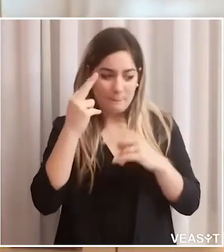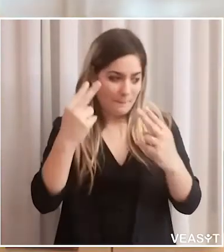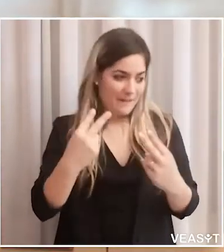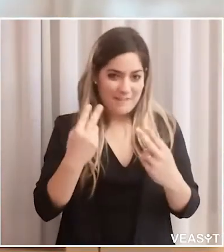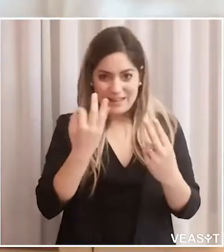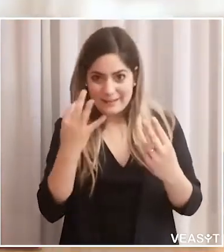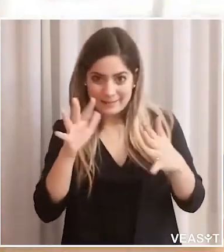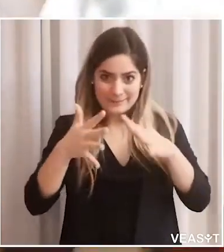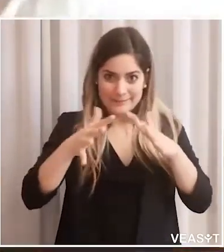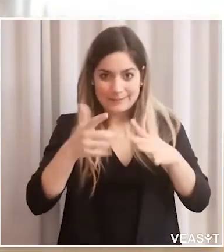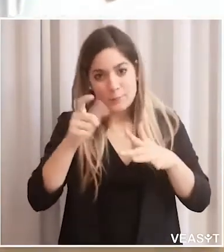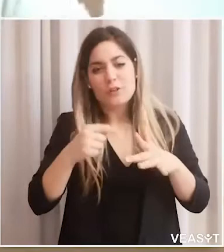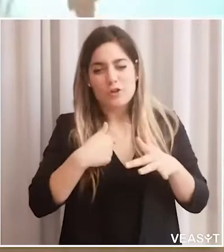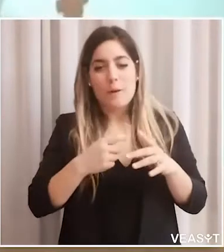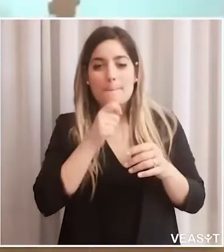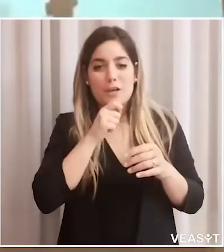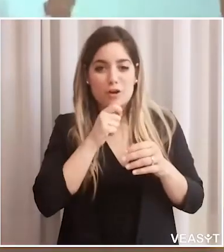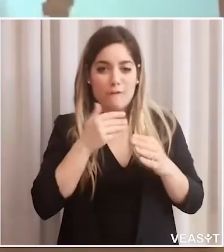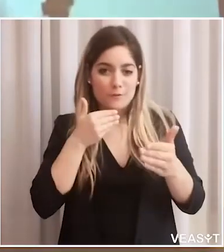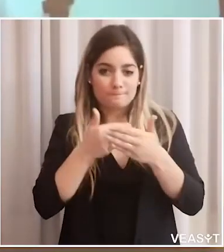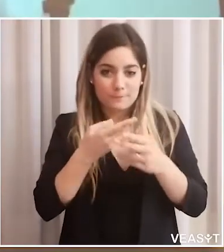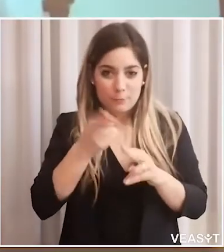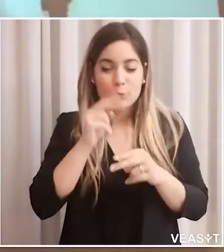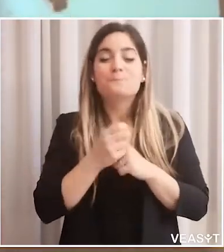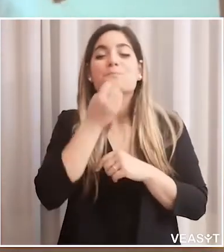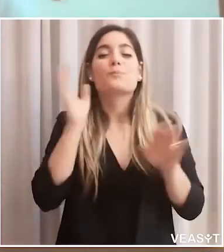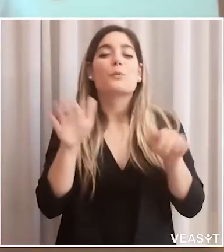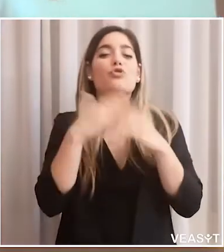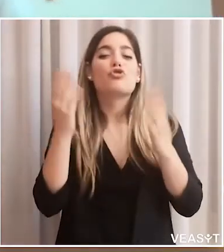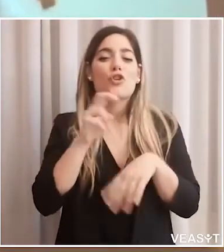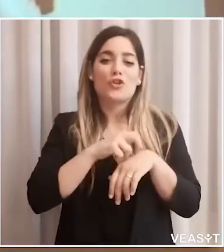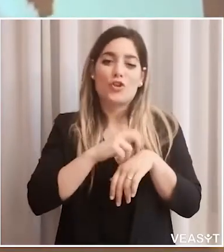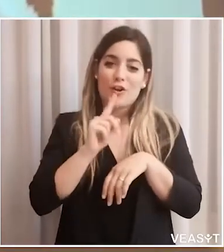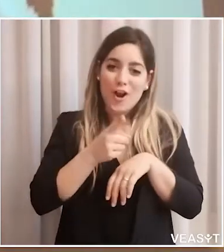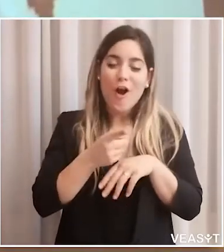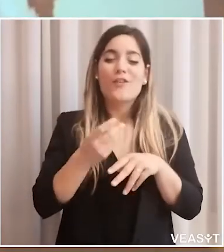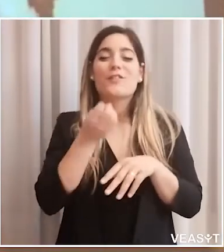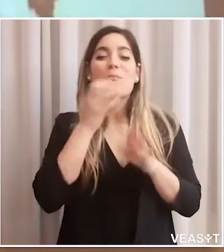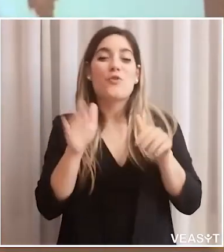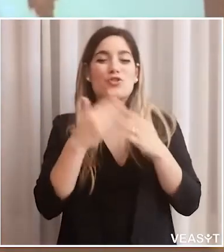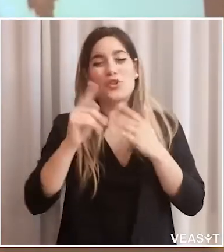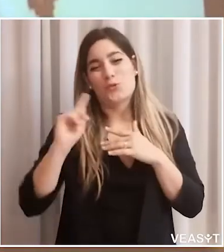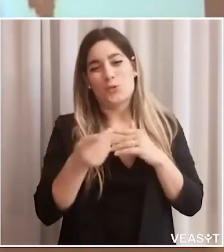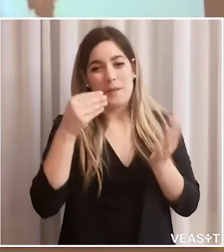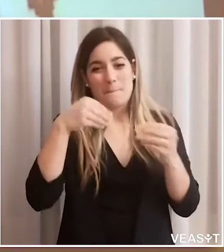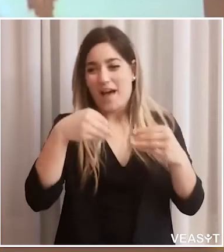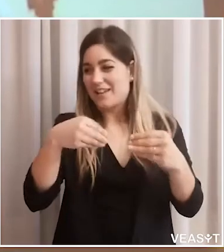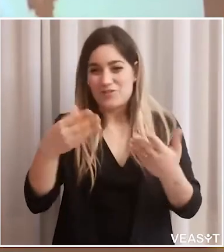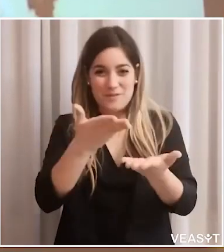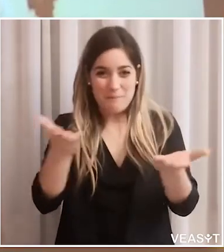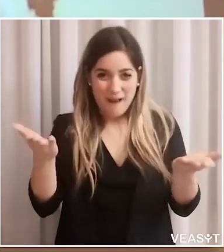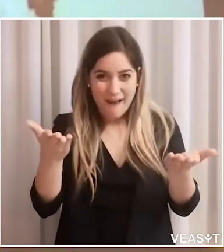Adesso sì. Benissimo. Forse sono un po' buone inquadrature in ragione del fatto che sono avvicinato al microfono.